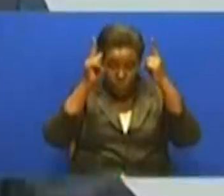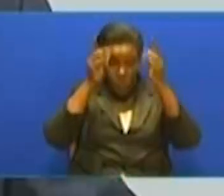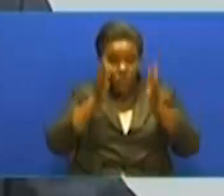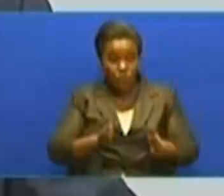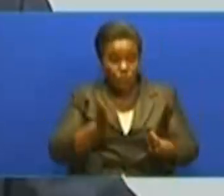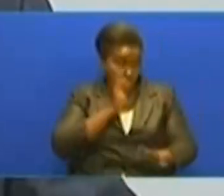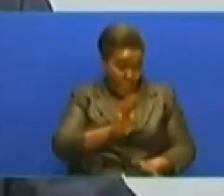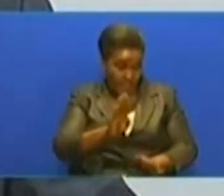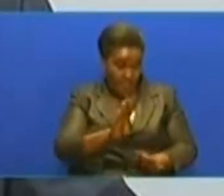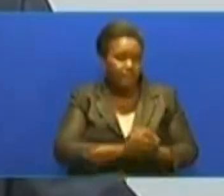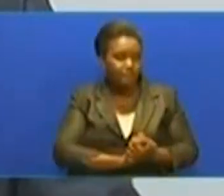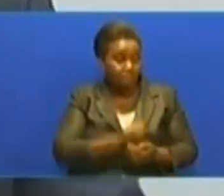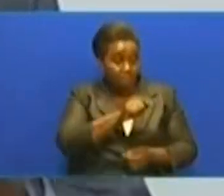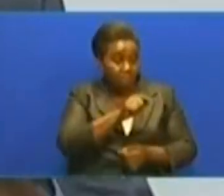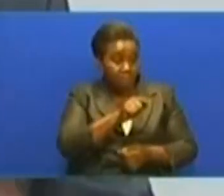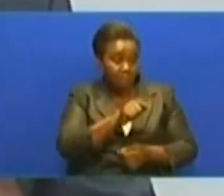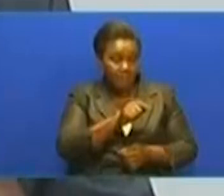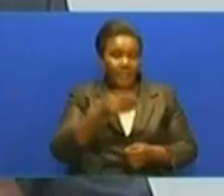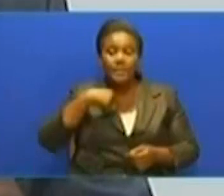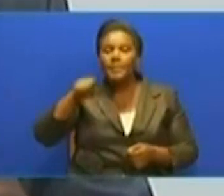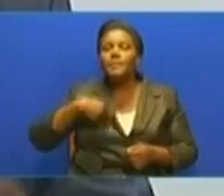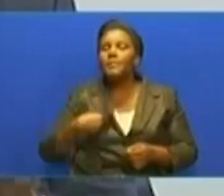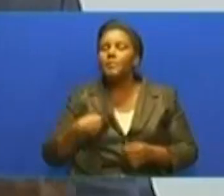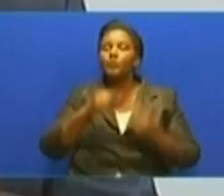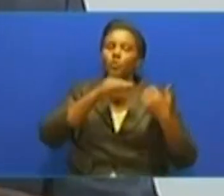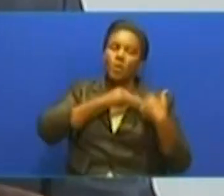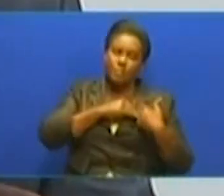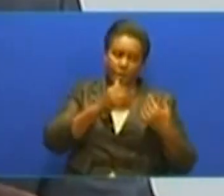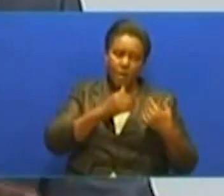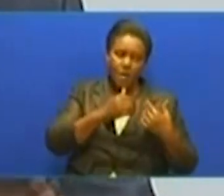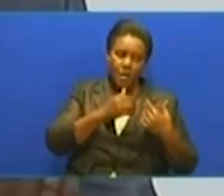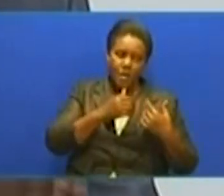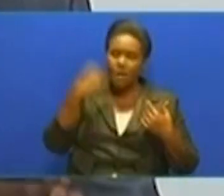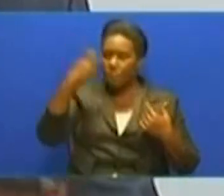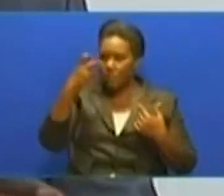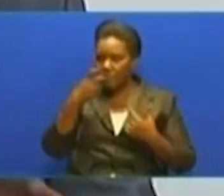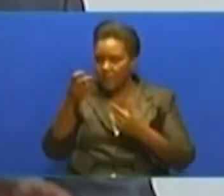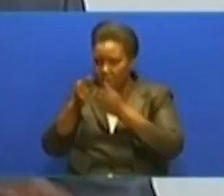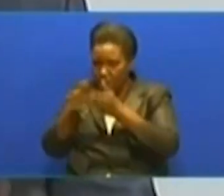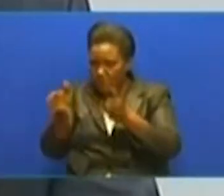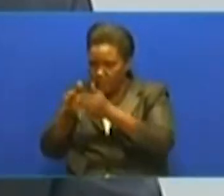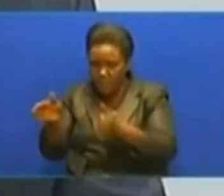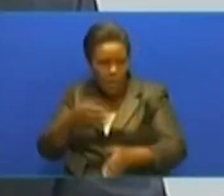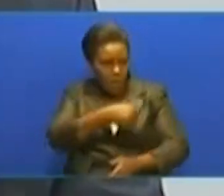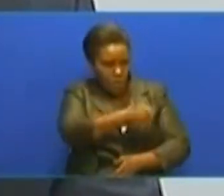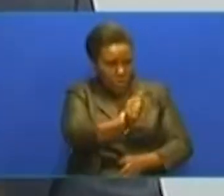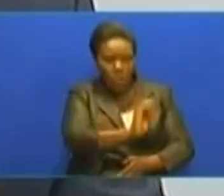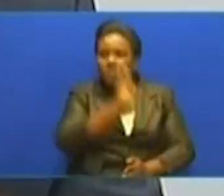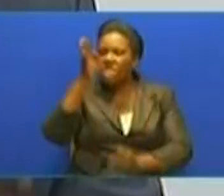Kwamba vijana, tunawataftia furusa, wanakuenda, kufanya,